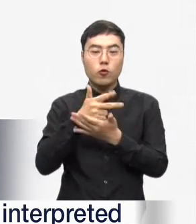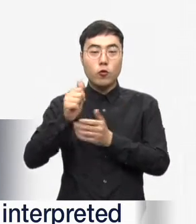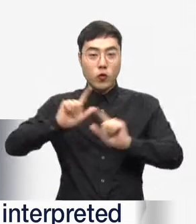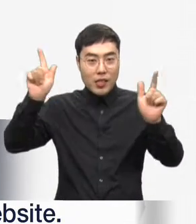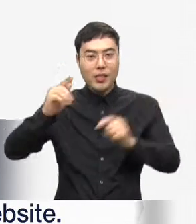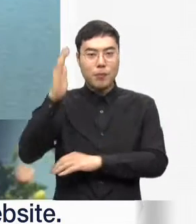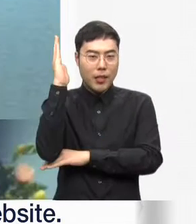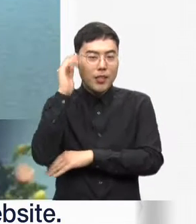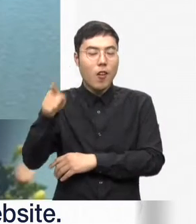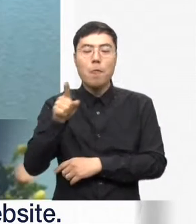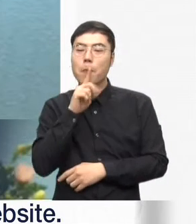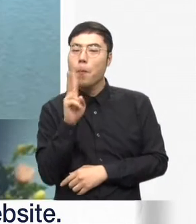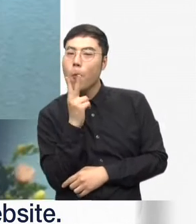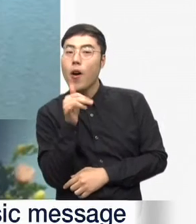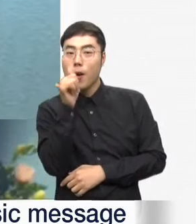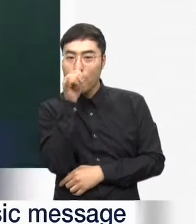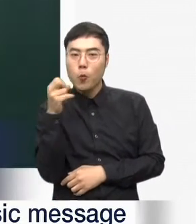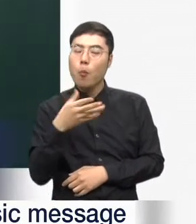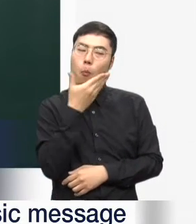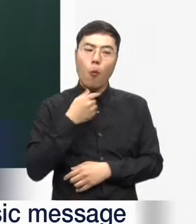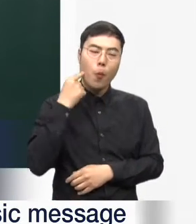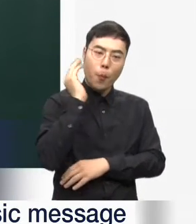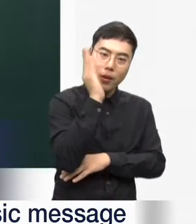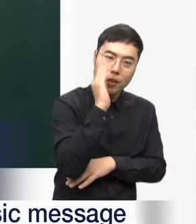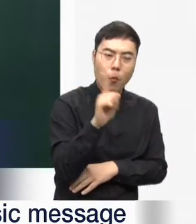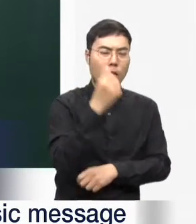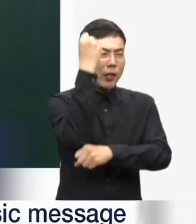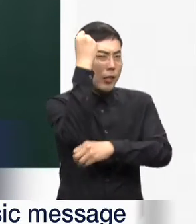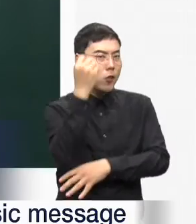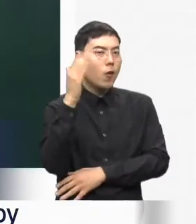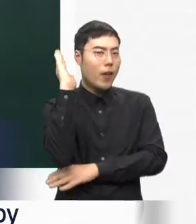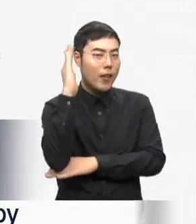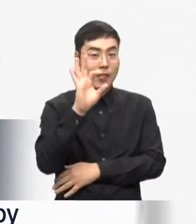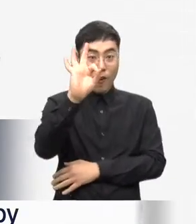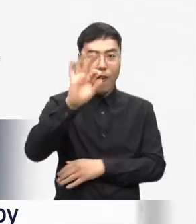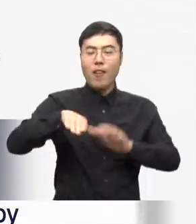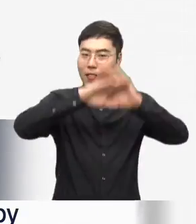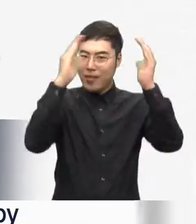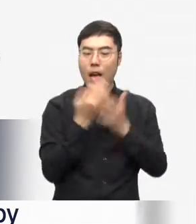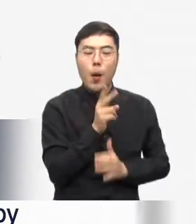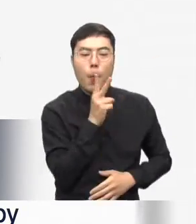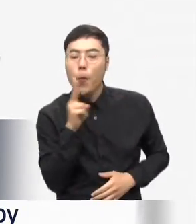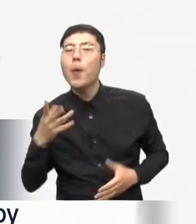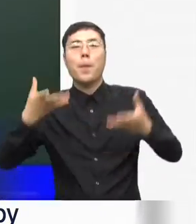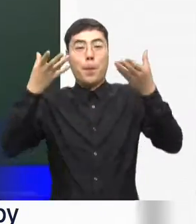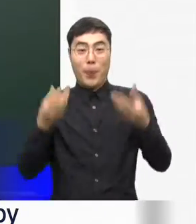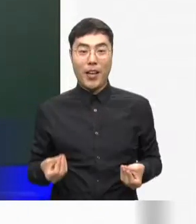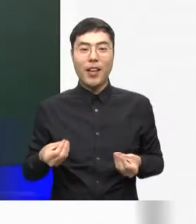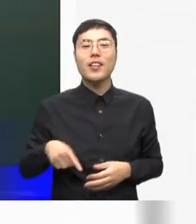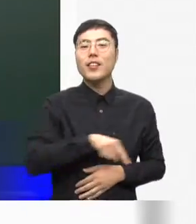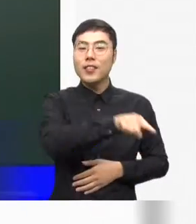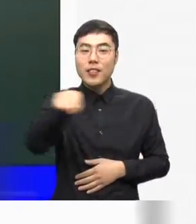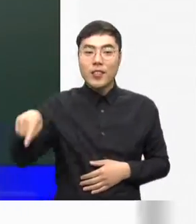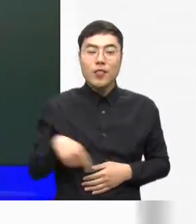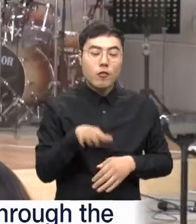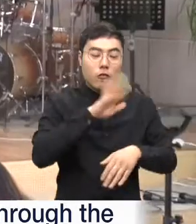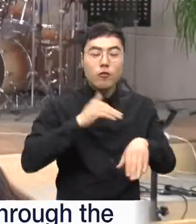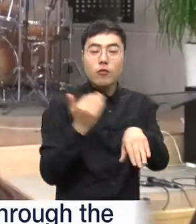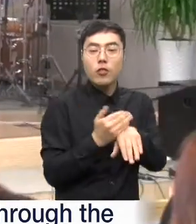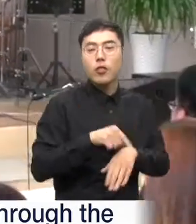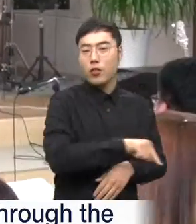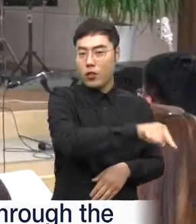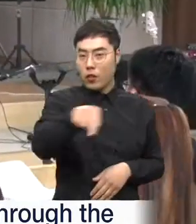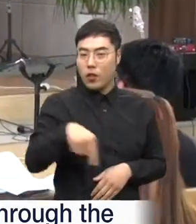따갈로그어 통역으로 업데이트되고 있고 힐다 선교사가 전하는 복음 메시지와 복음 기초 메시지 10강도 따갈로그어로 제작됐습니다.